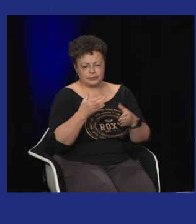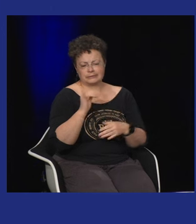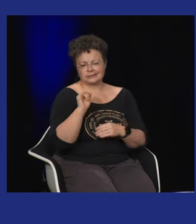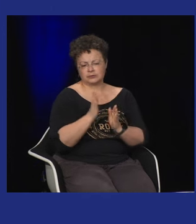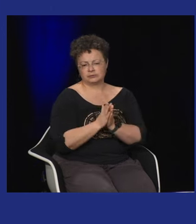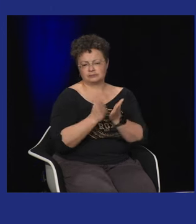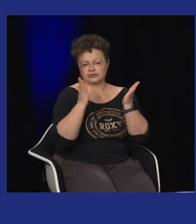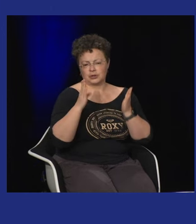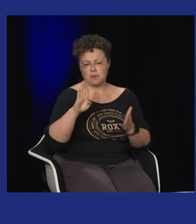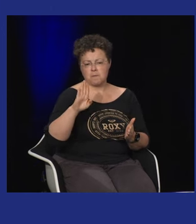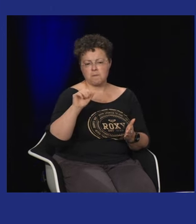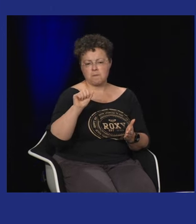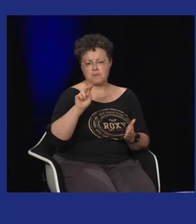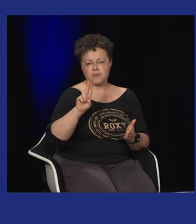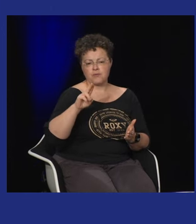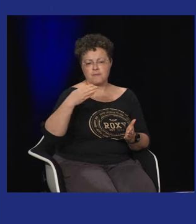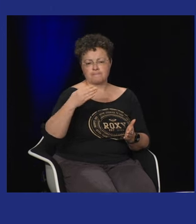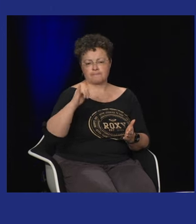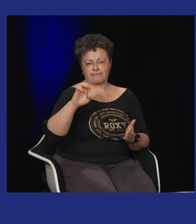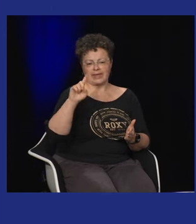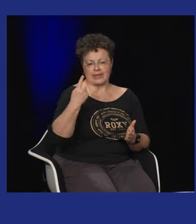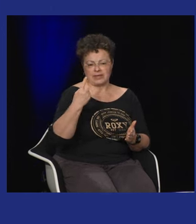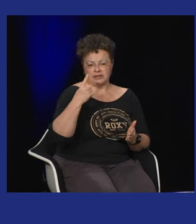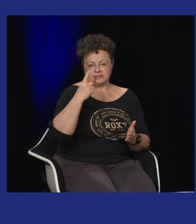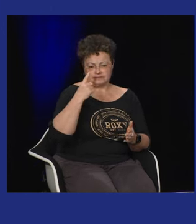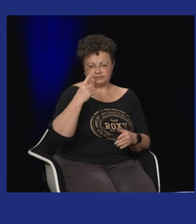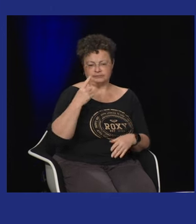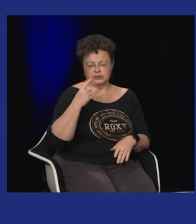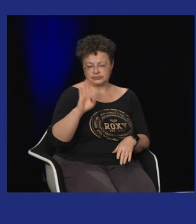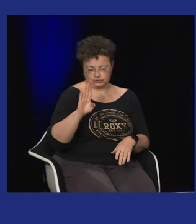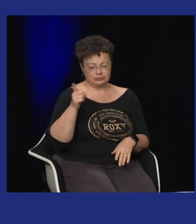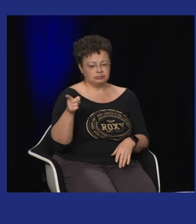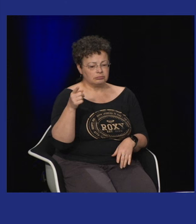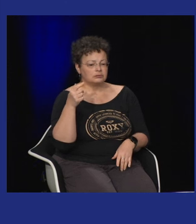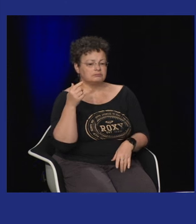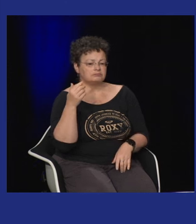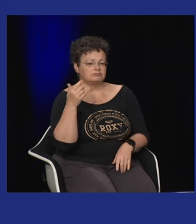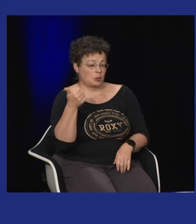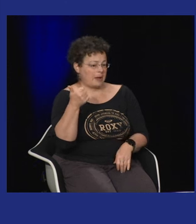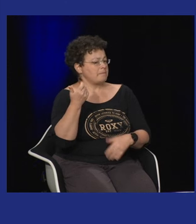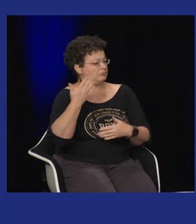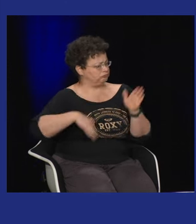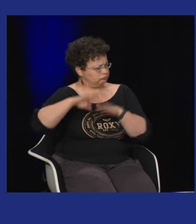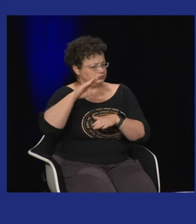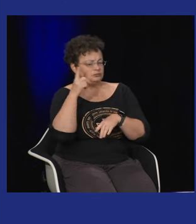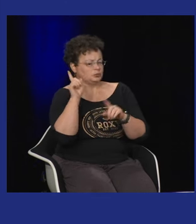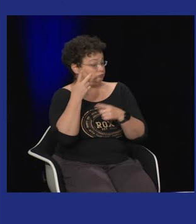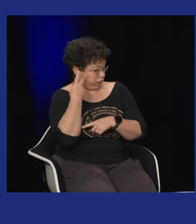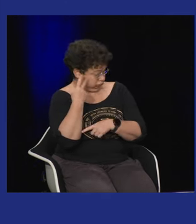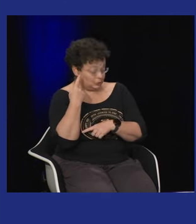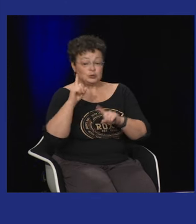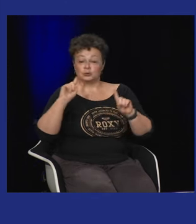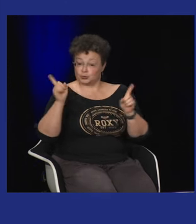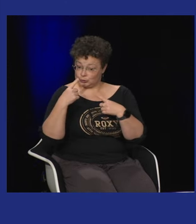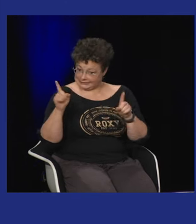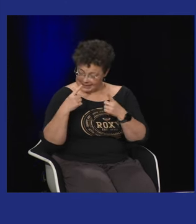encore vivants on a essayé de regrouper donc c'est Brigitte pardon Beaumier Beaumier